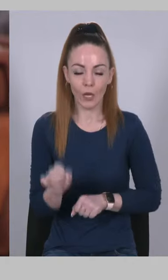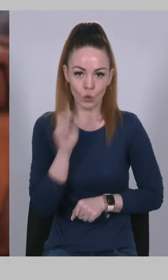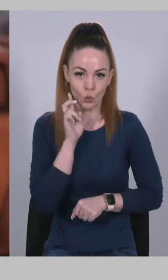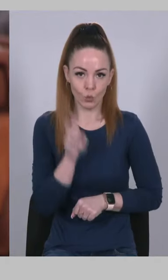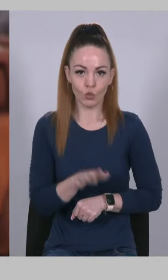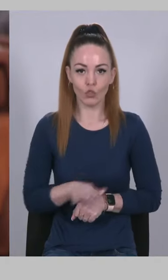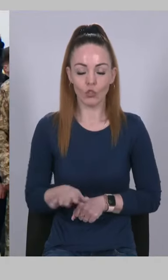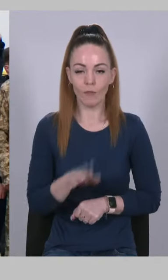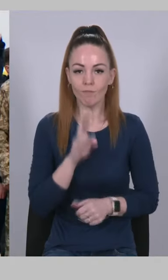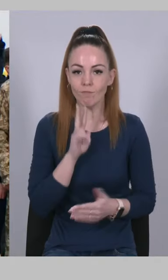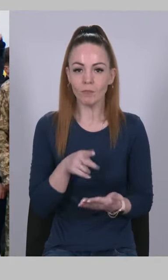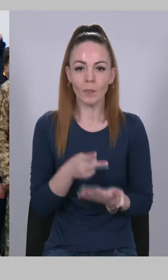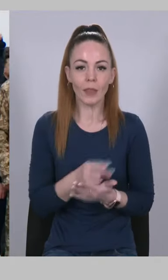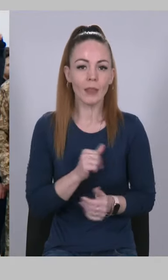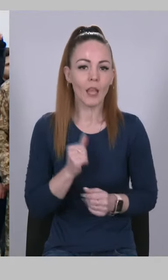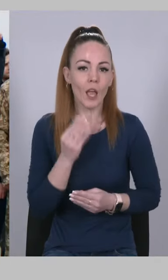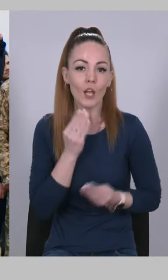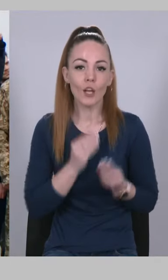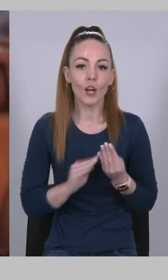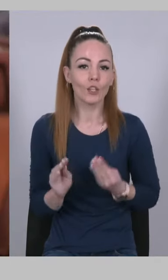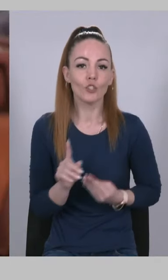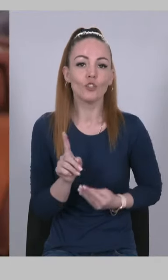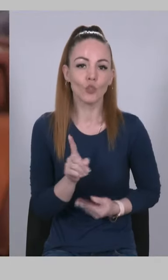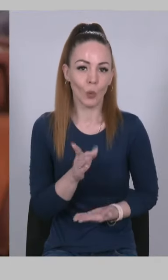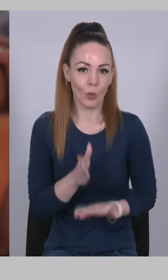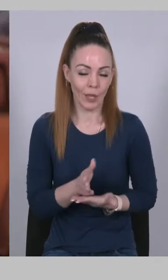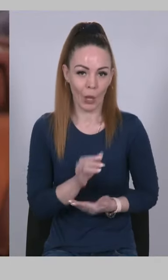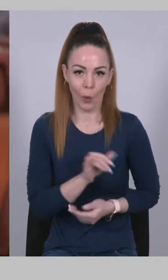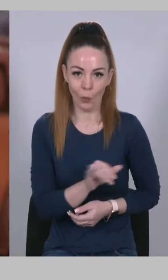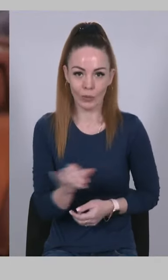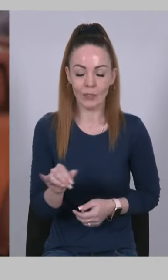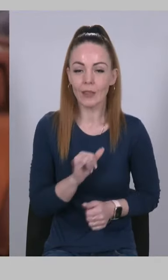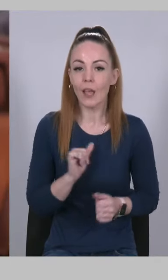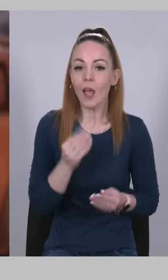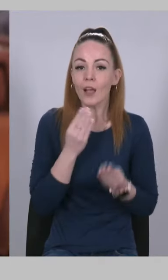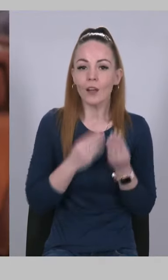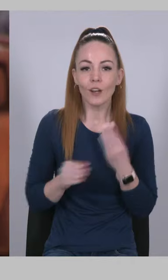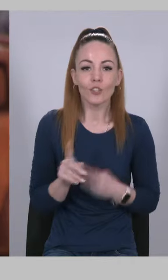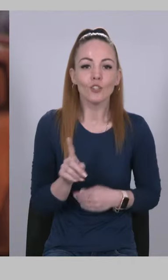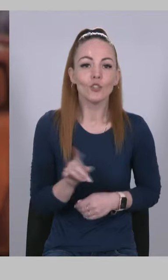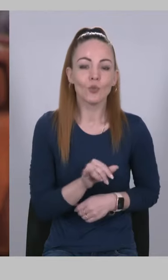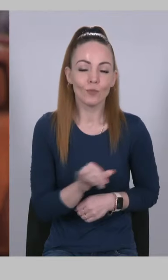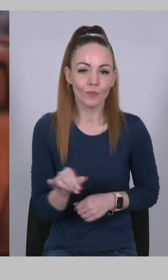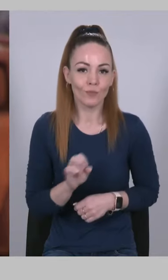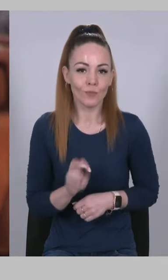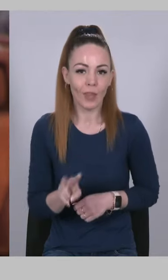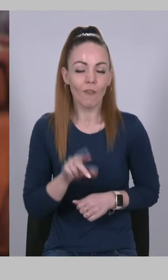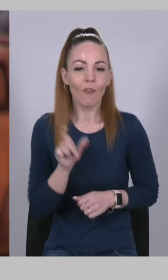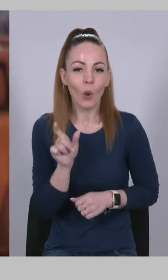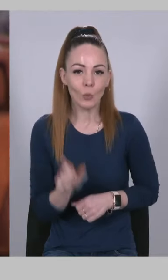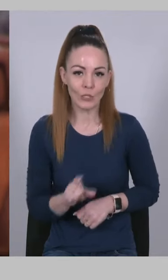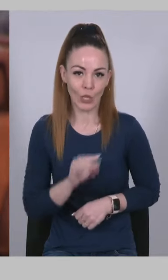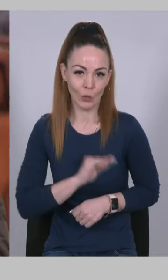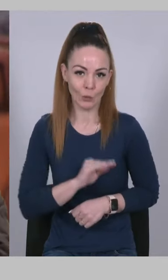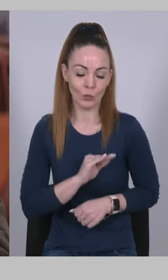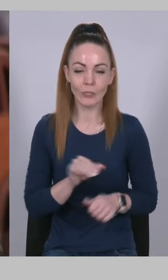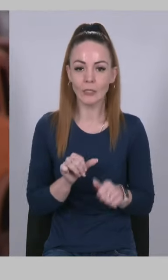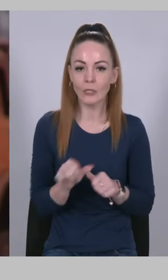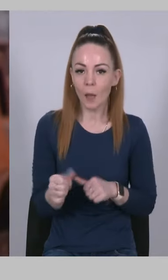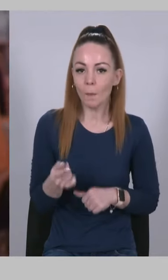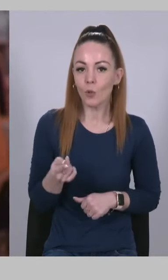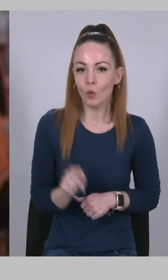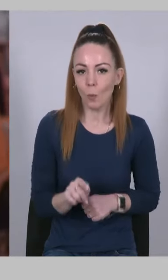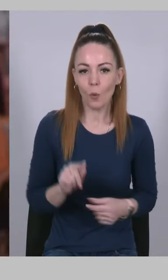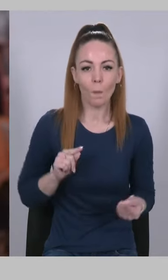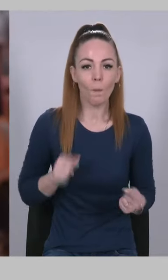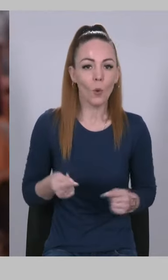держави Проявили найкраще, що є в них Найкраще, що є в людській душі І саме тому, попри